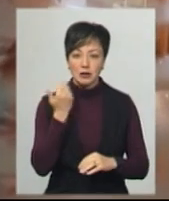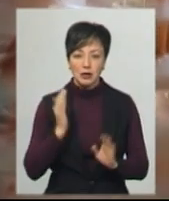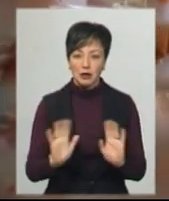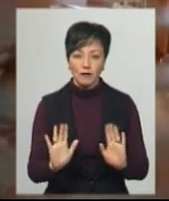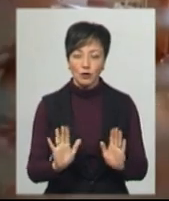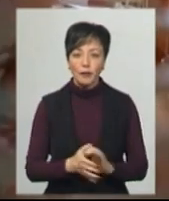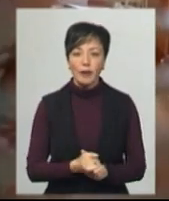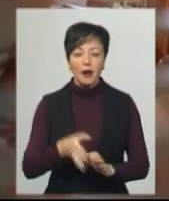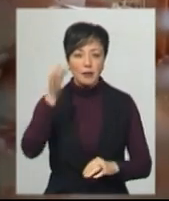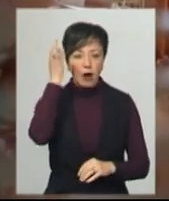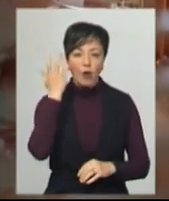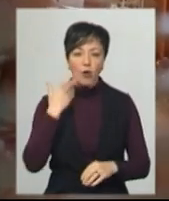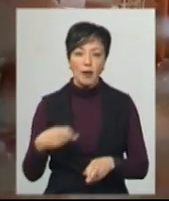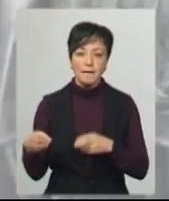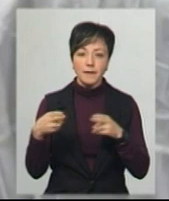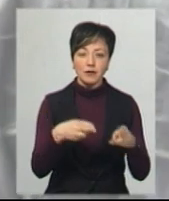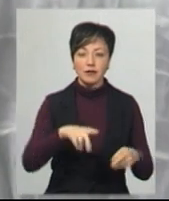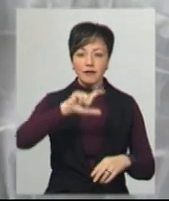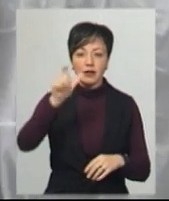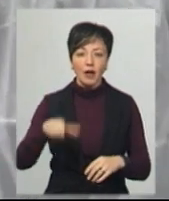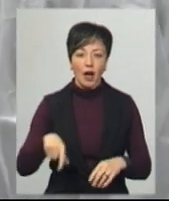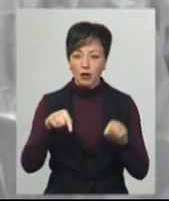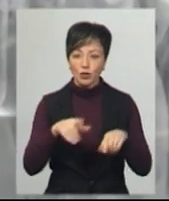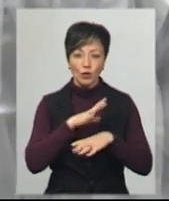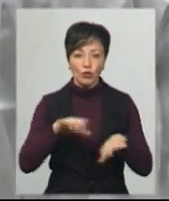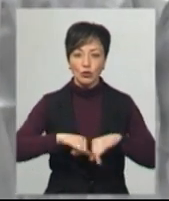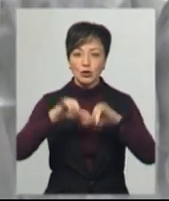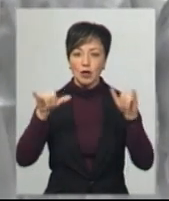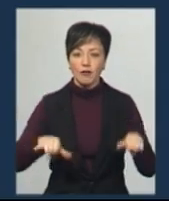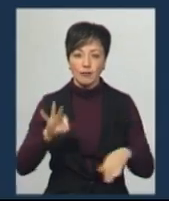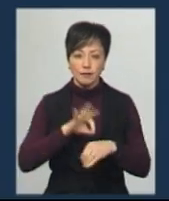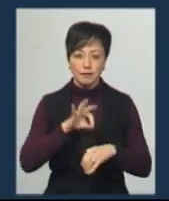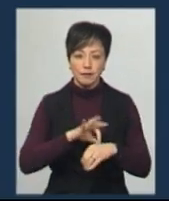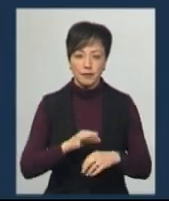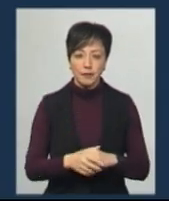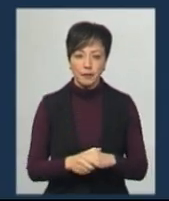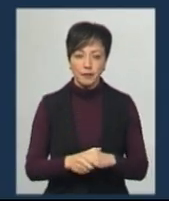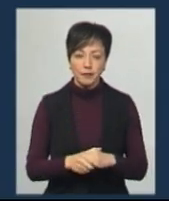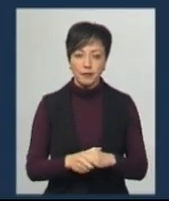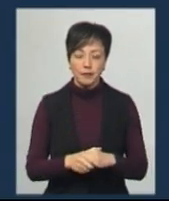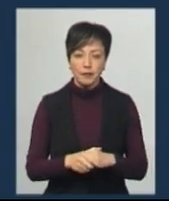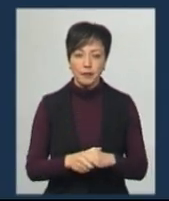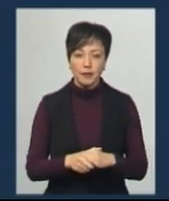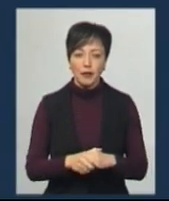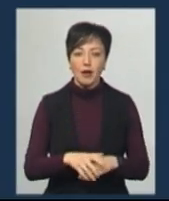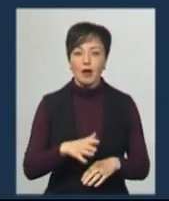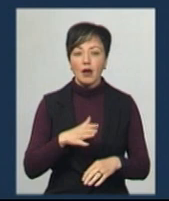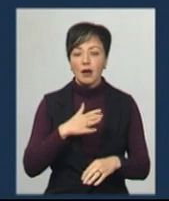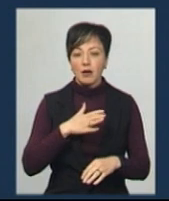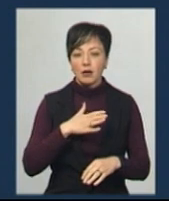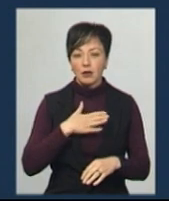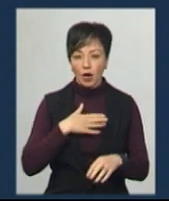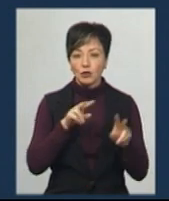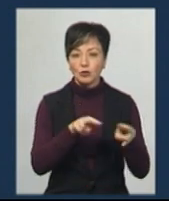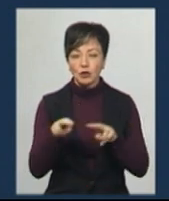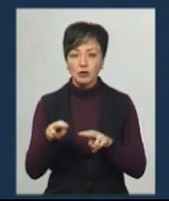Чоловік пригадує, коли прибули до Італії, в країні ще не було зростання захворюваності. Зі сторони медиків і наших спостережень, ми це пов